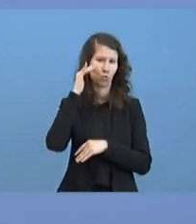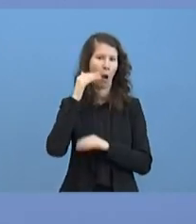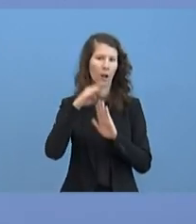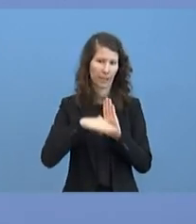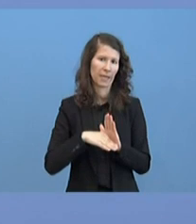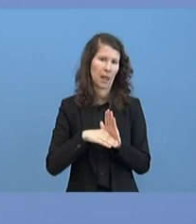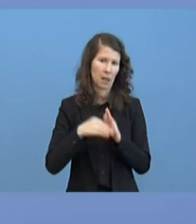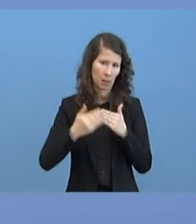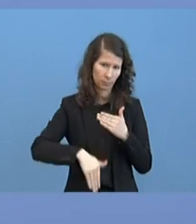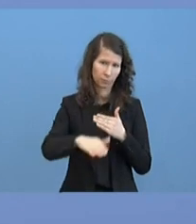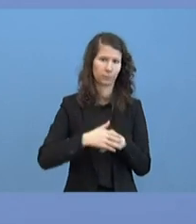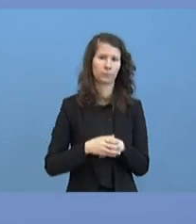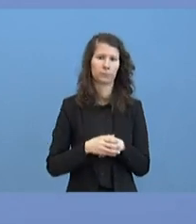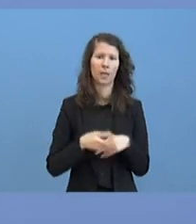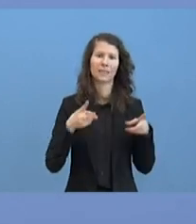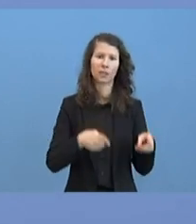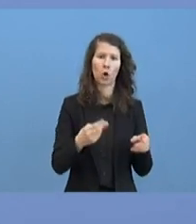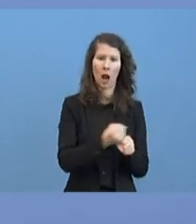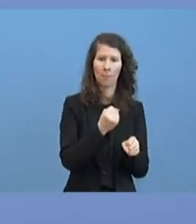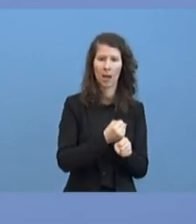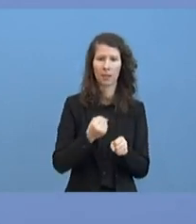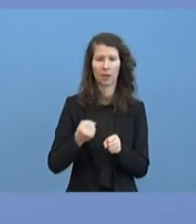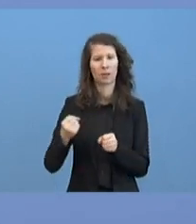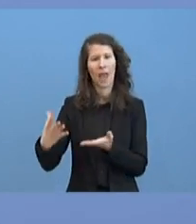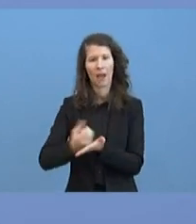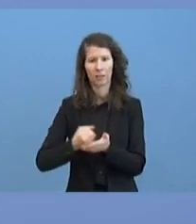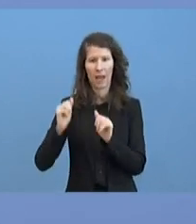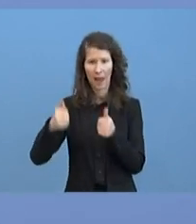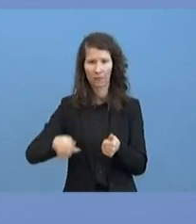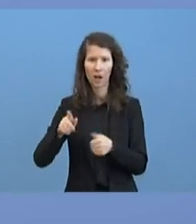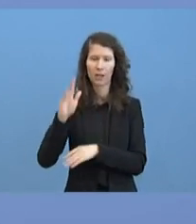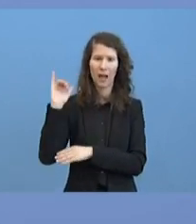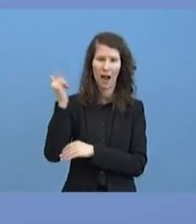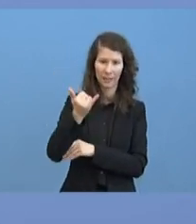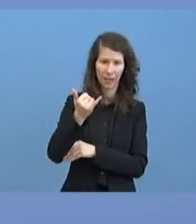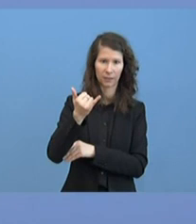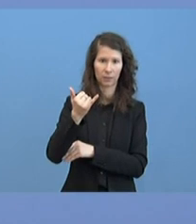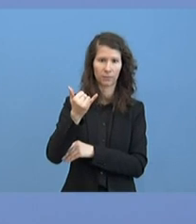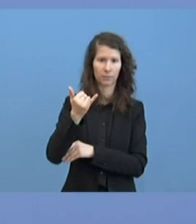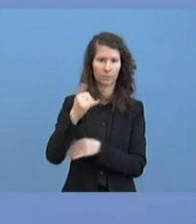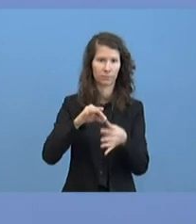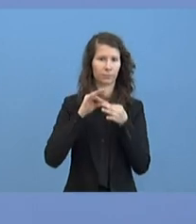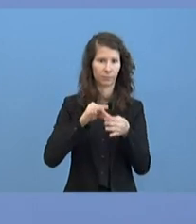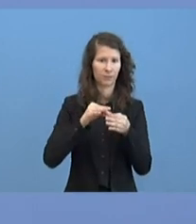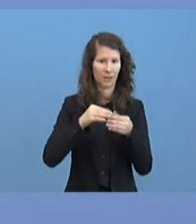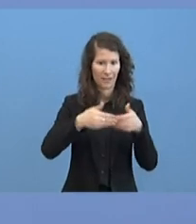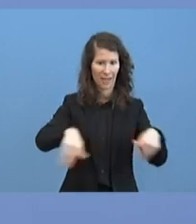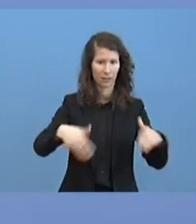Saisonarbeiter und Erntehelfern die Einreise im Rahmen von Grenzkontrollen nach Deutschland nicht mehr